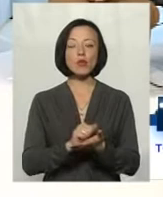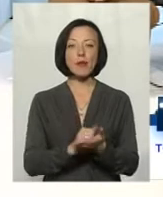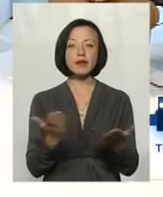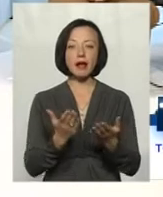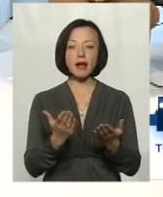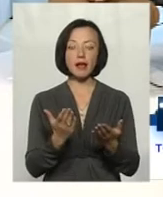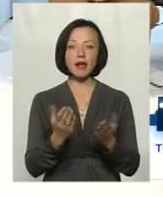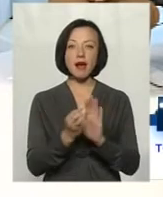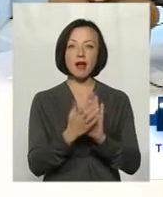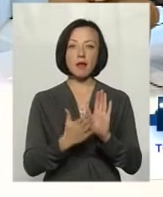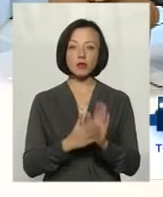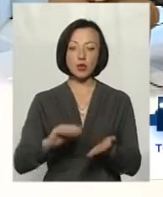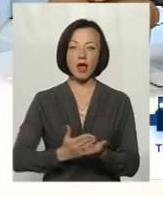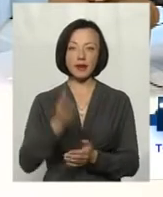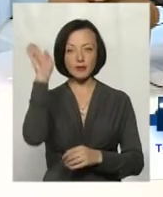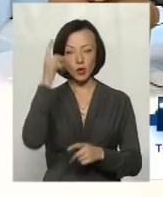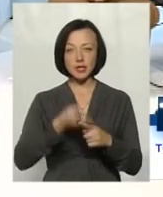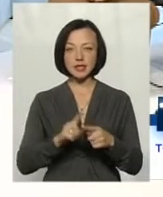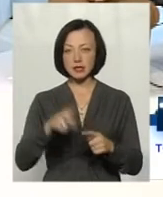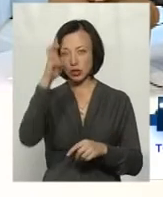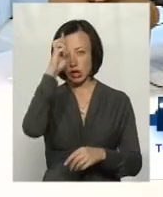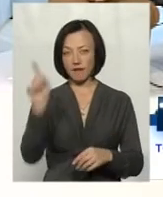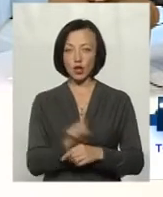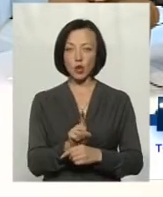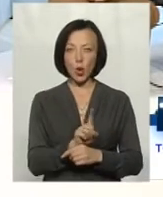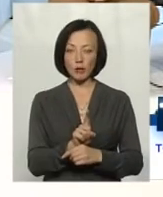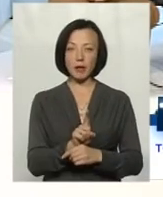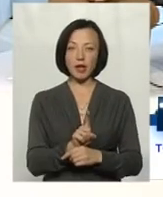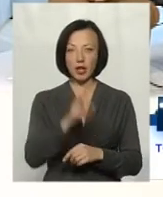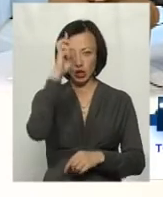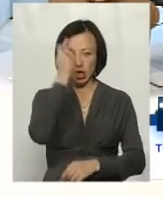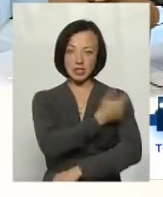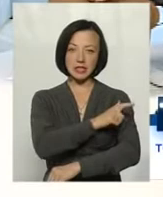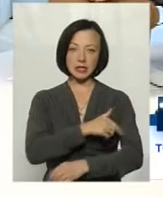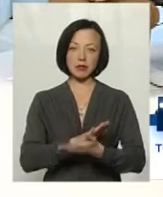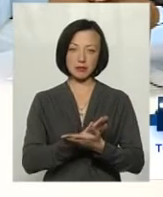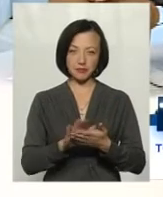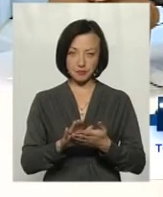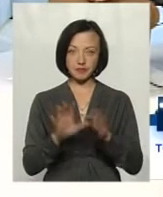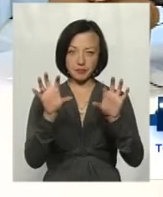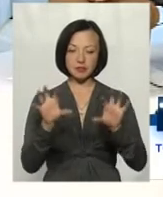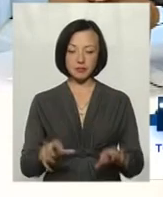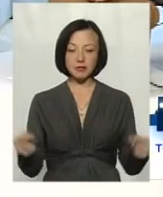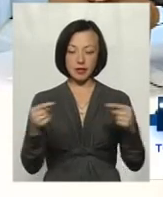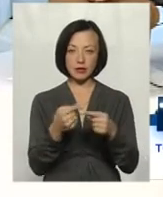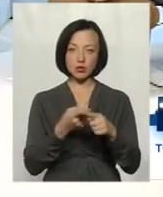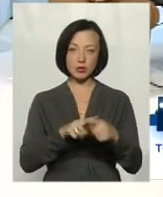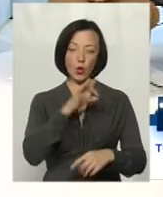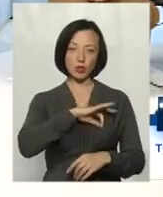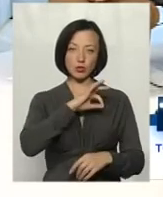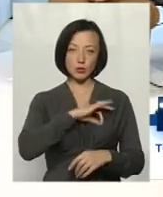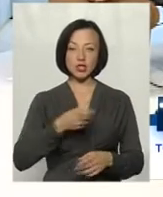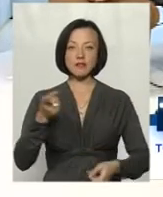регламентує якість води, це є державні норми, так званий держсанпінний, і згідно них ми користуємося.